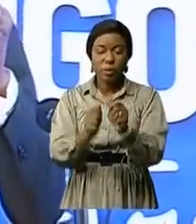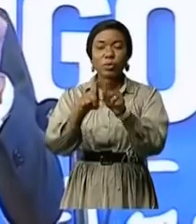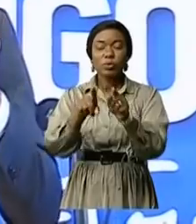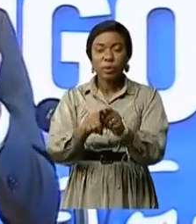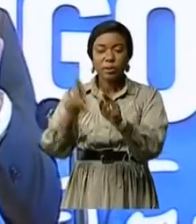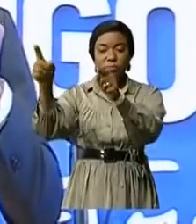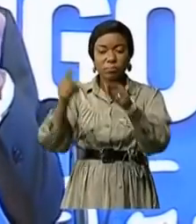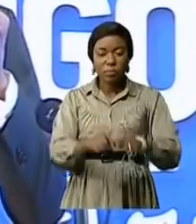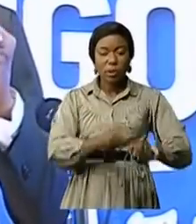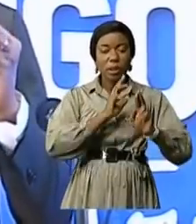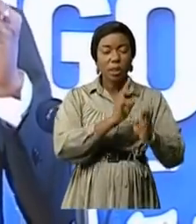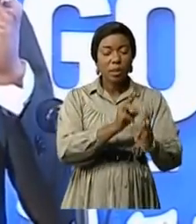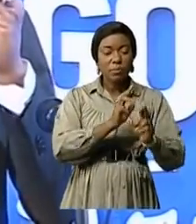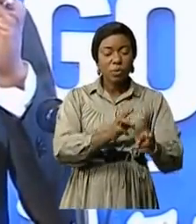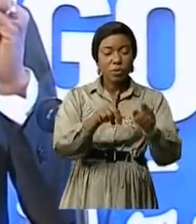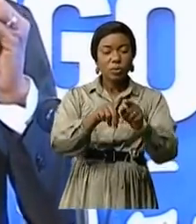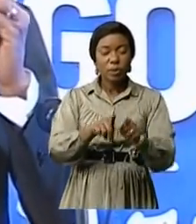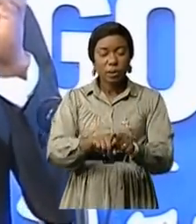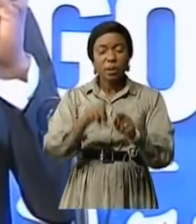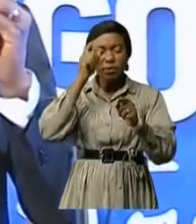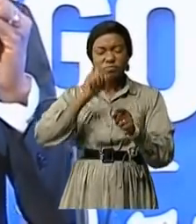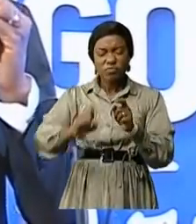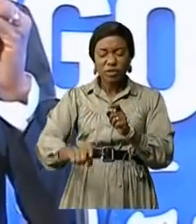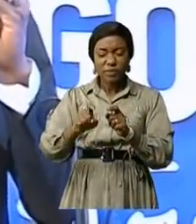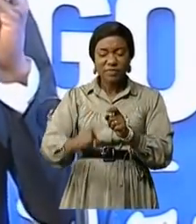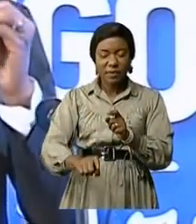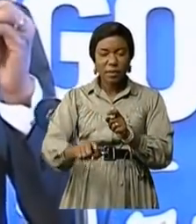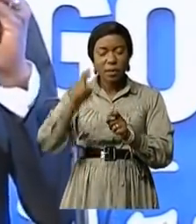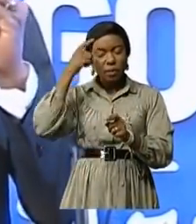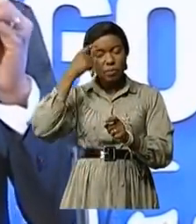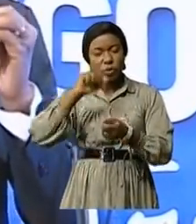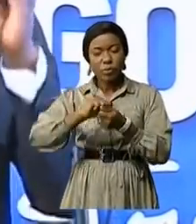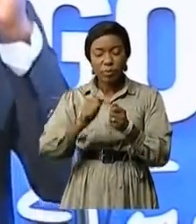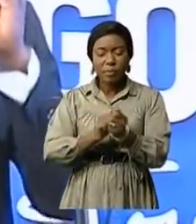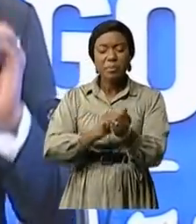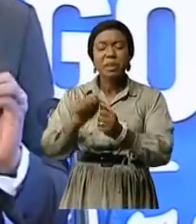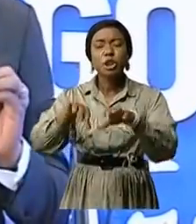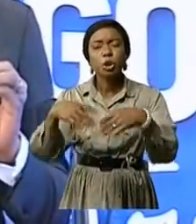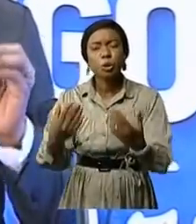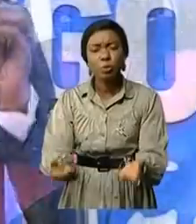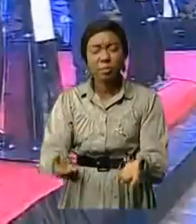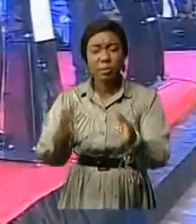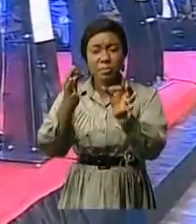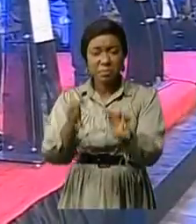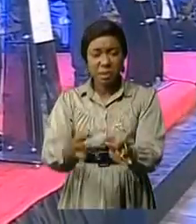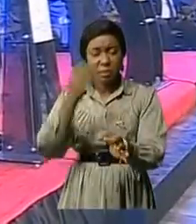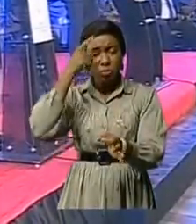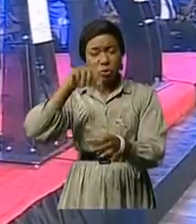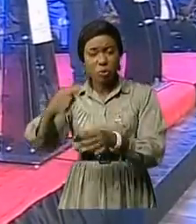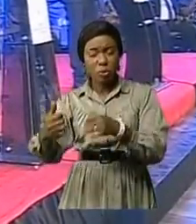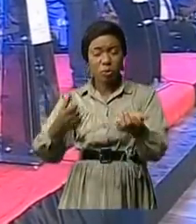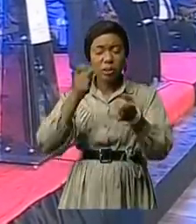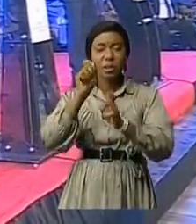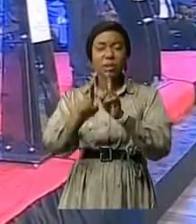On va y apporter les réponses idoines, urgentes que la situation requiert maintenant et pour les autres questions